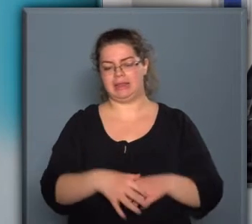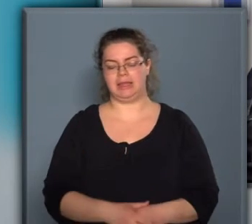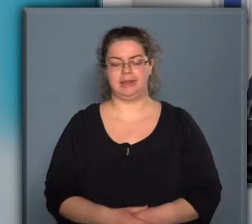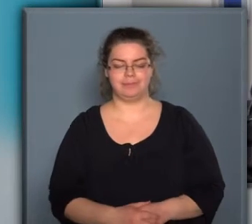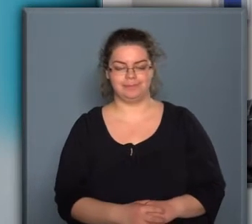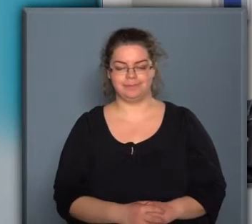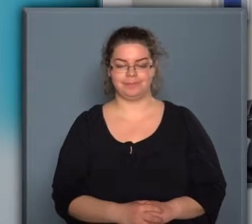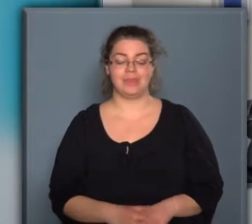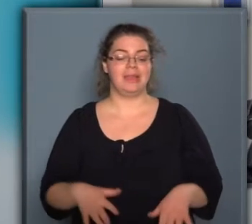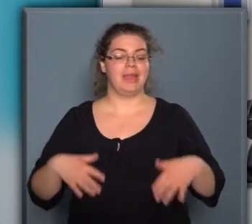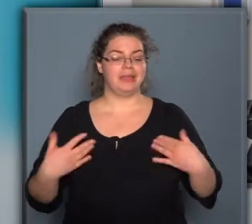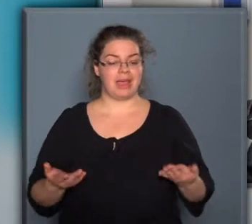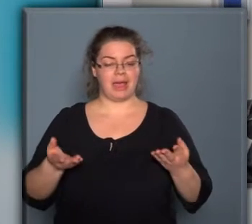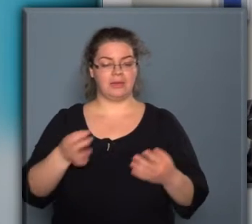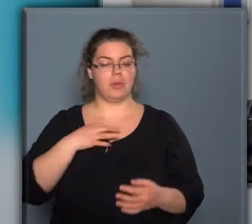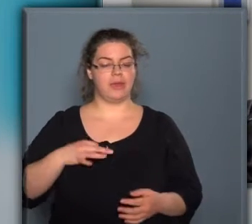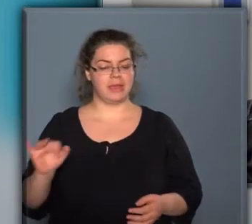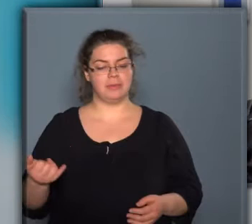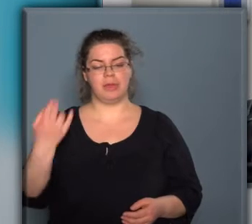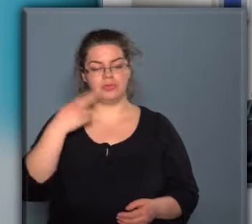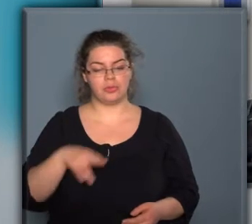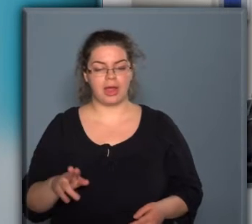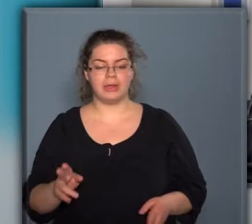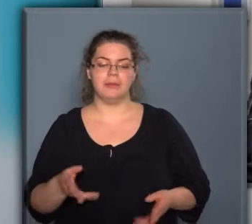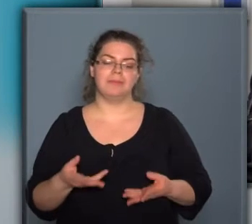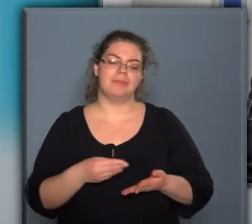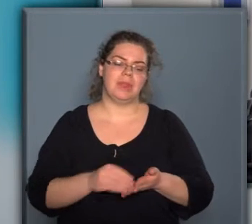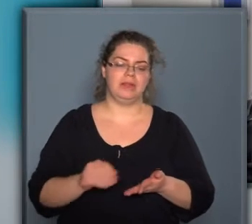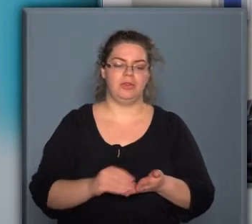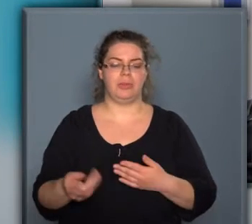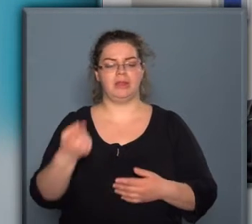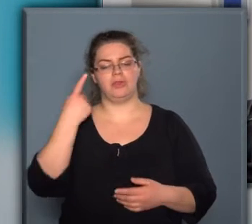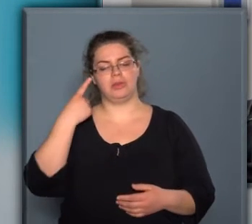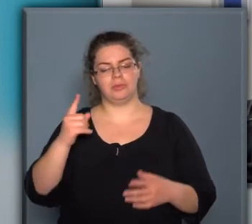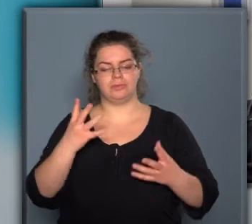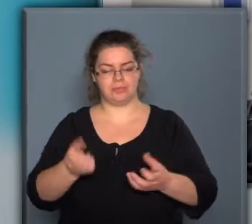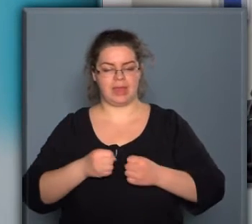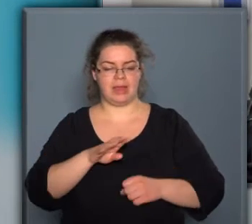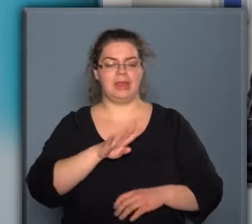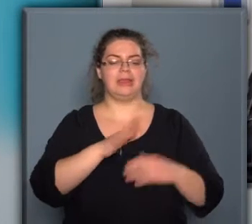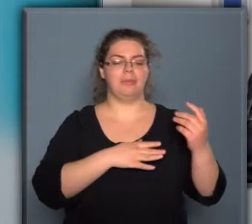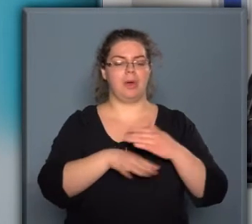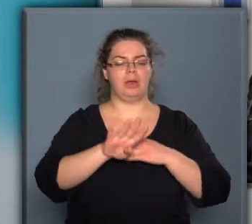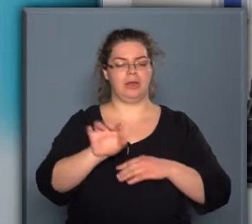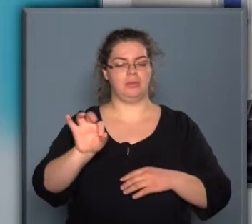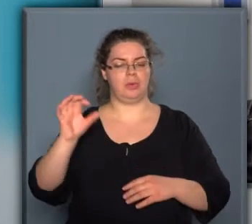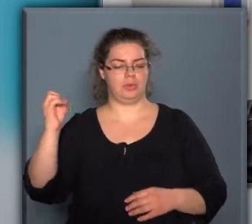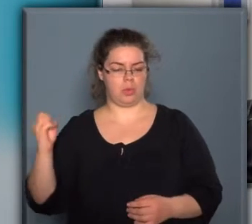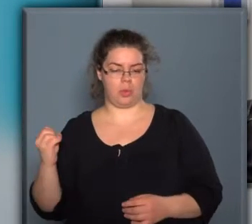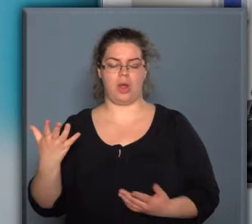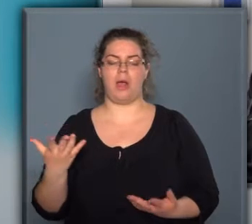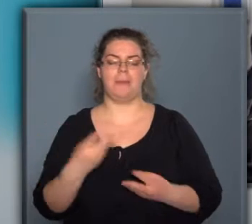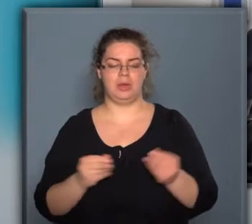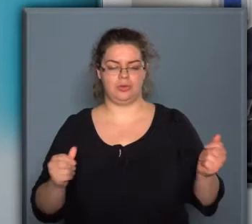tegyen. Tehát, Hölgyeim és Uraim, térítésmentesen szerezhetnek Ipar 4.0 a minősítést, ezek a